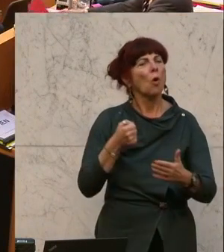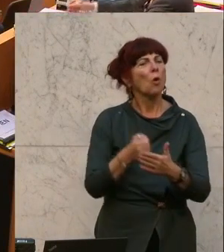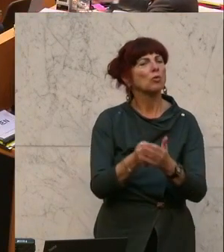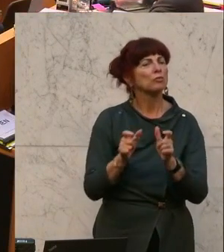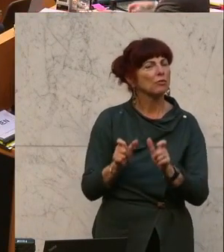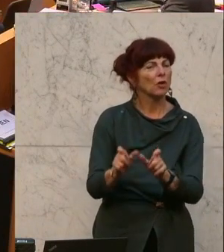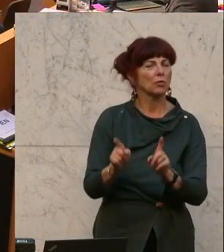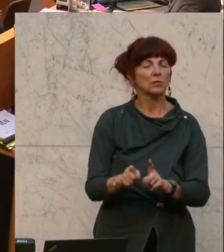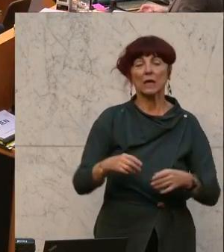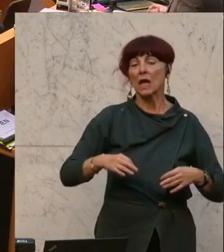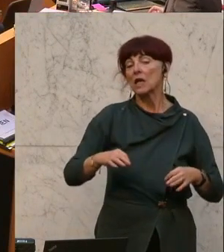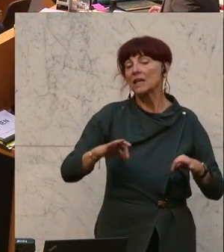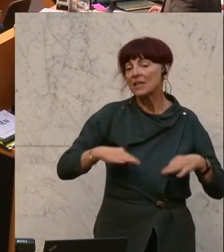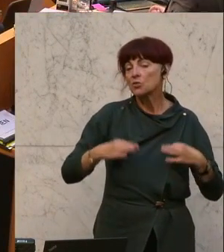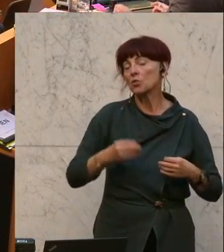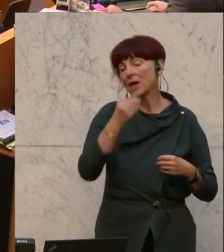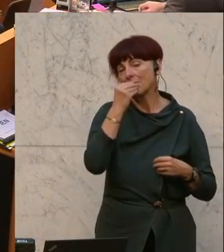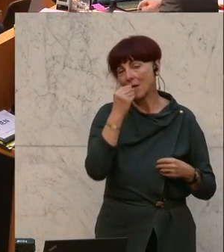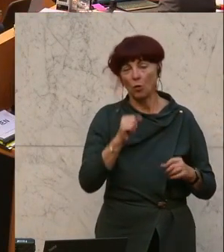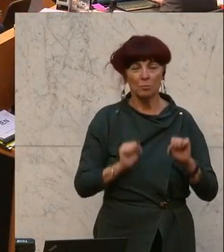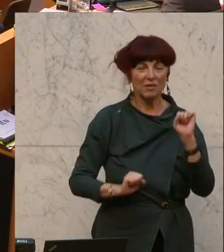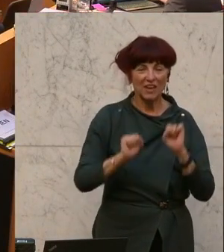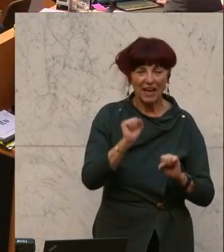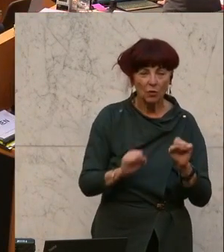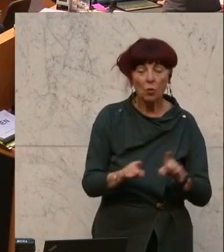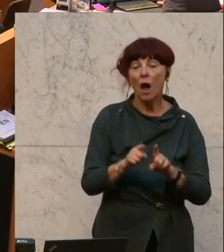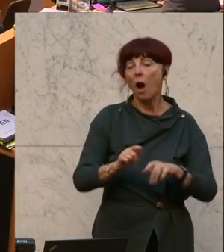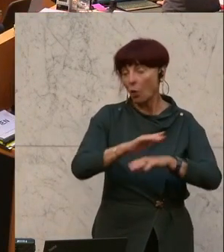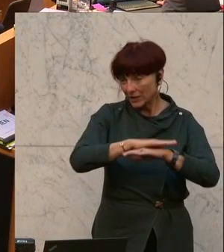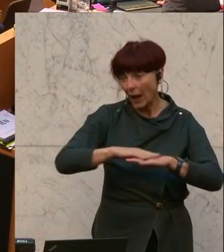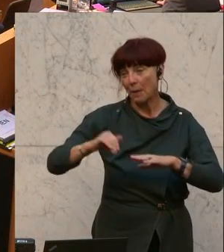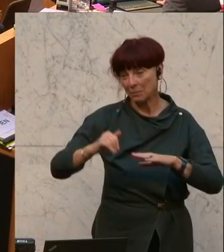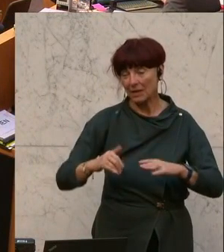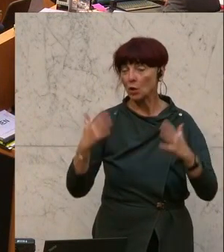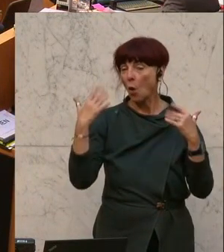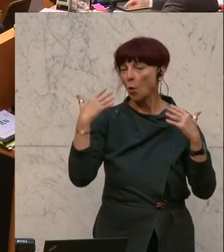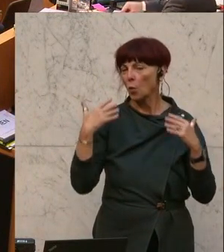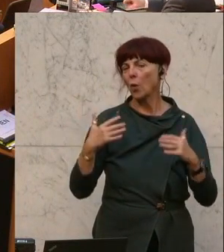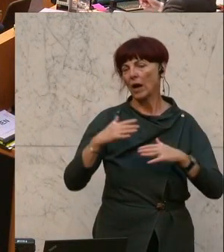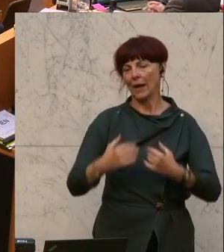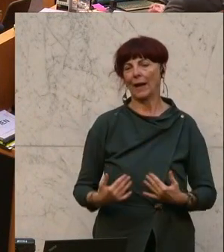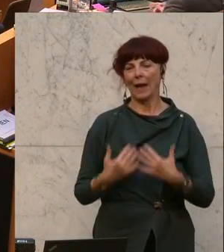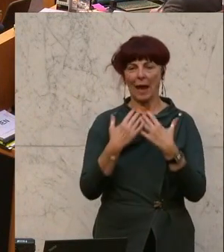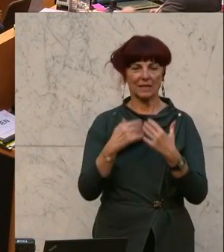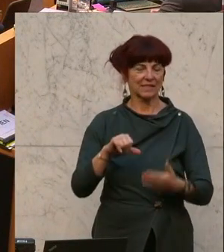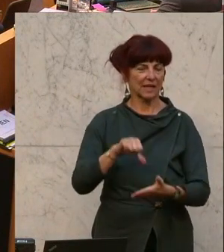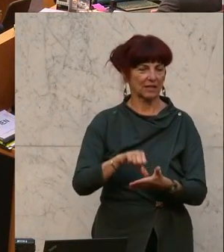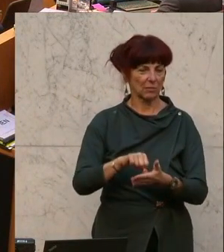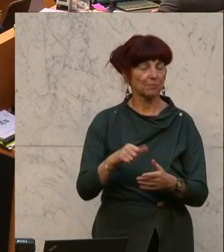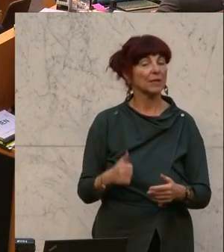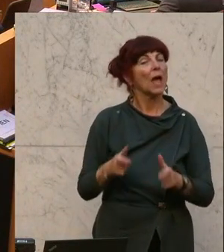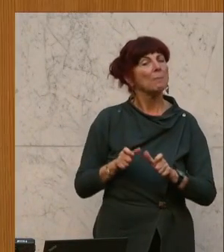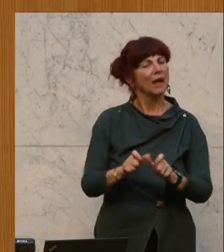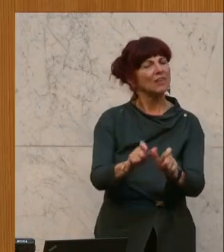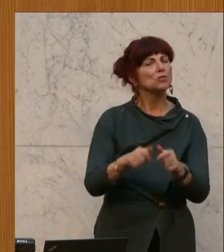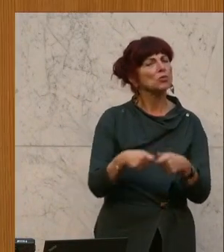Vorsorgeuntersuchungen und auch Therapien bei Kur- und Reha-Zentren. Wie schaut es jetzt mit den Präventionsmaßnahmen in Österreich generell